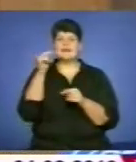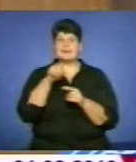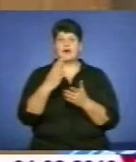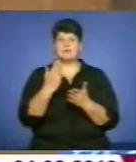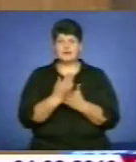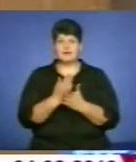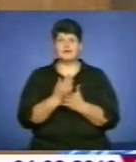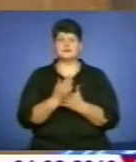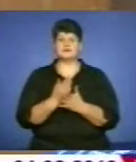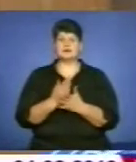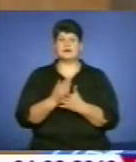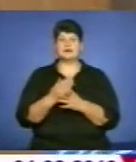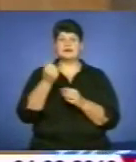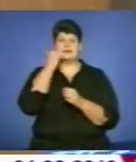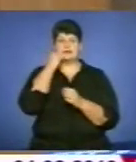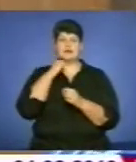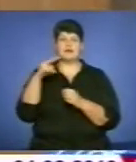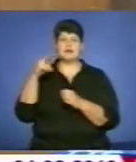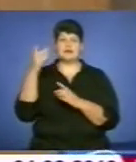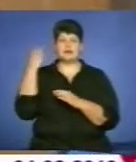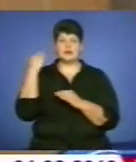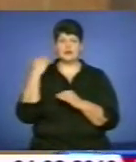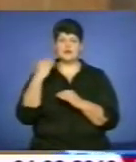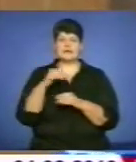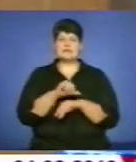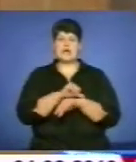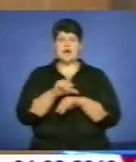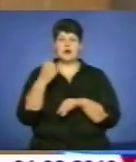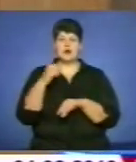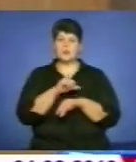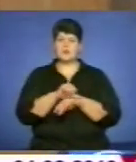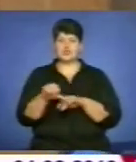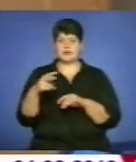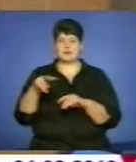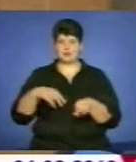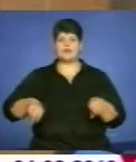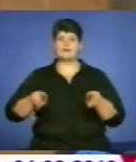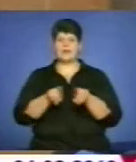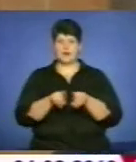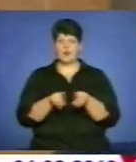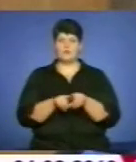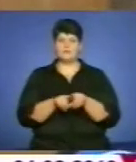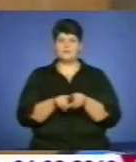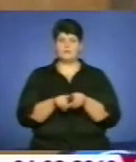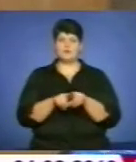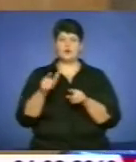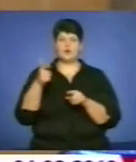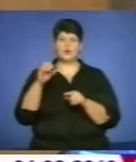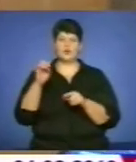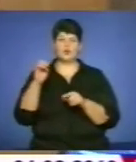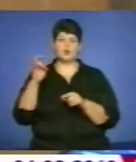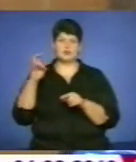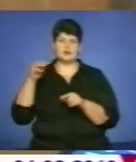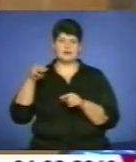література починає переводуватися. І зарубіжня ця література також. От «Гюнтер Грасс»